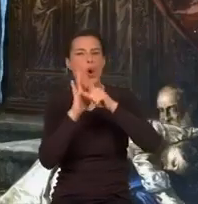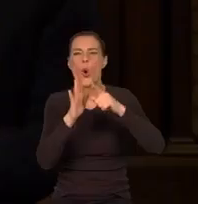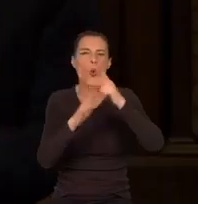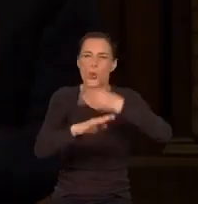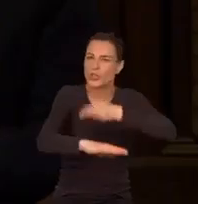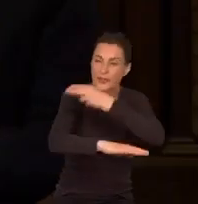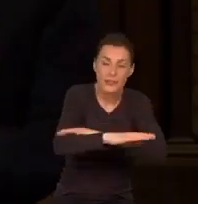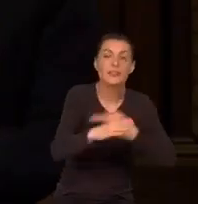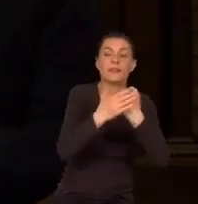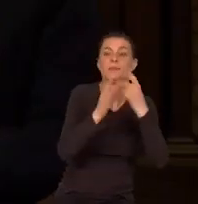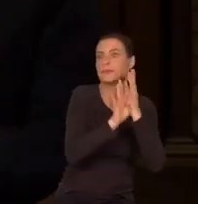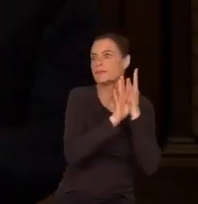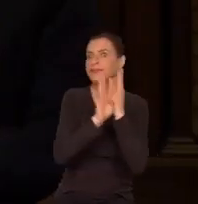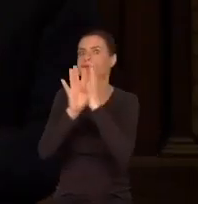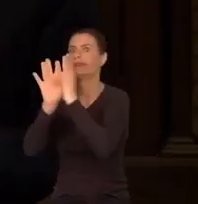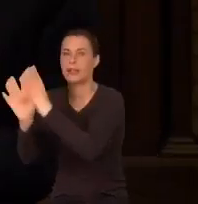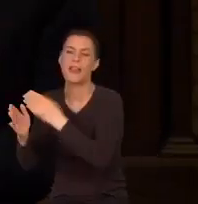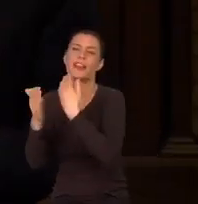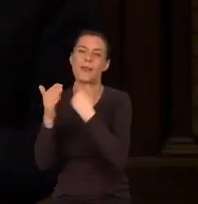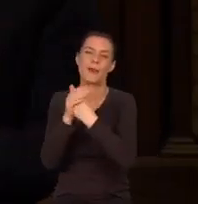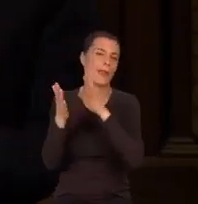musiało być sceną wspaniałego zamieszania.